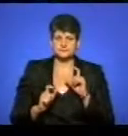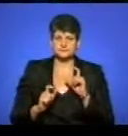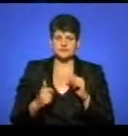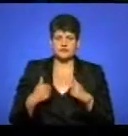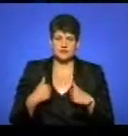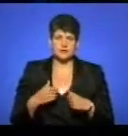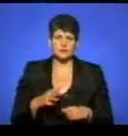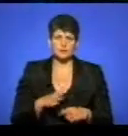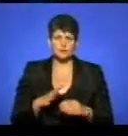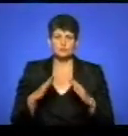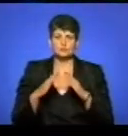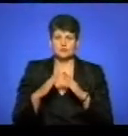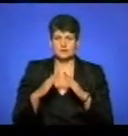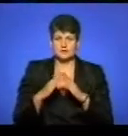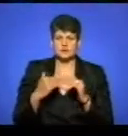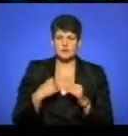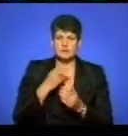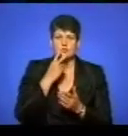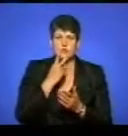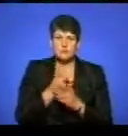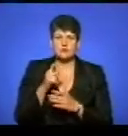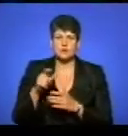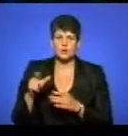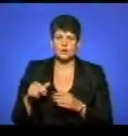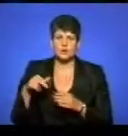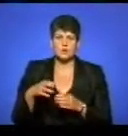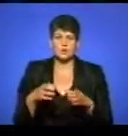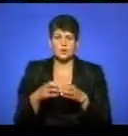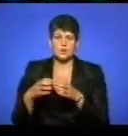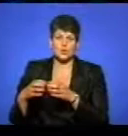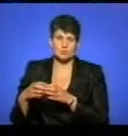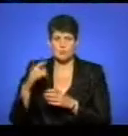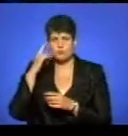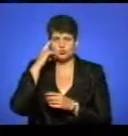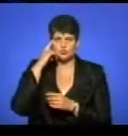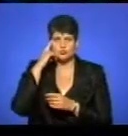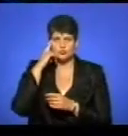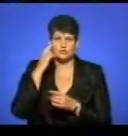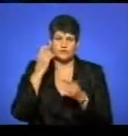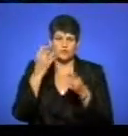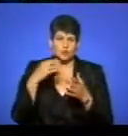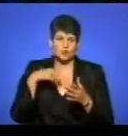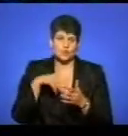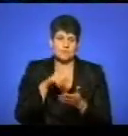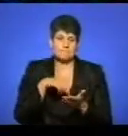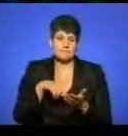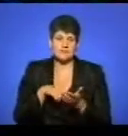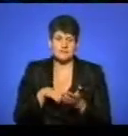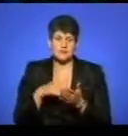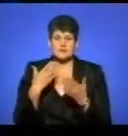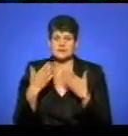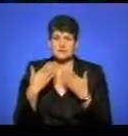Я перебував у будинку, і я побачив, як люди ходять групами. Тож я подумав, що вони просто ходять містом. Але